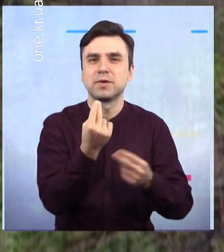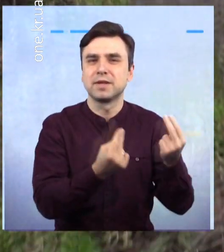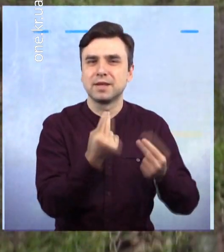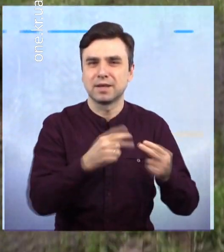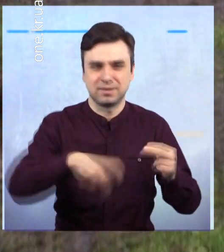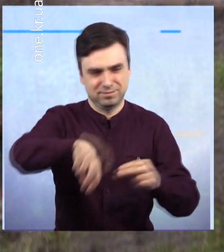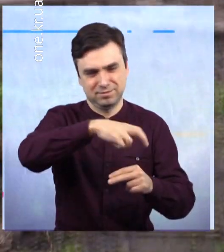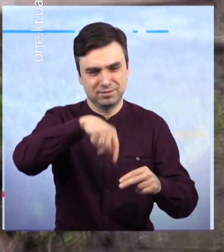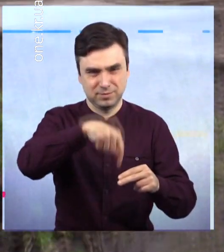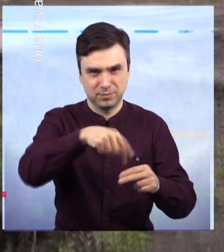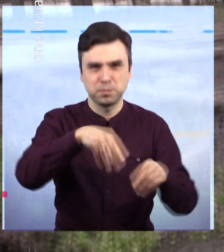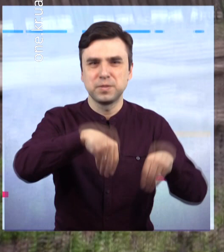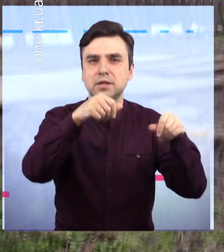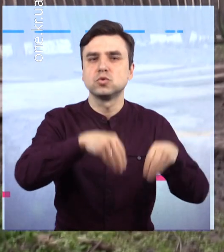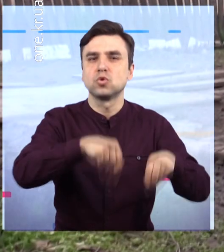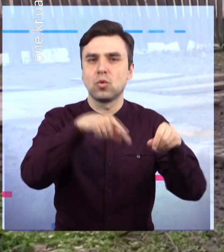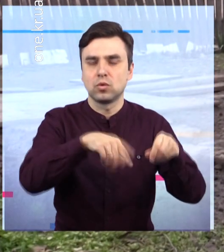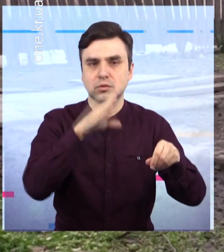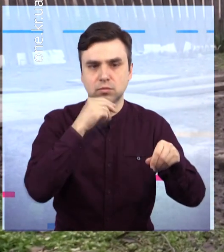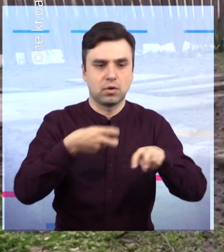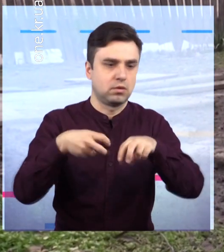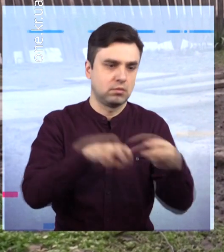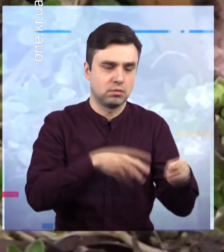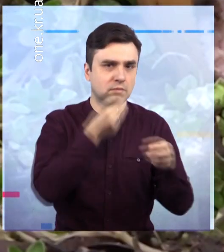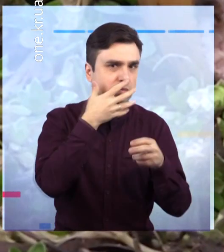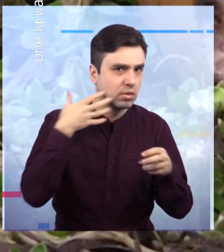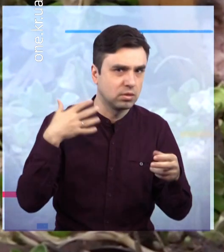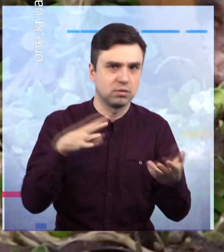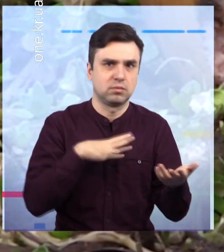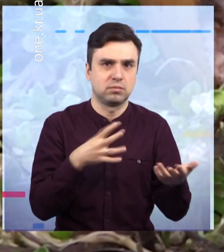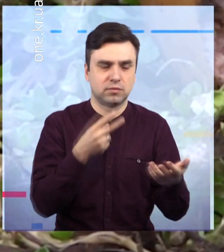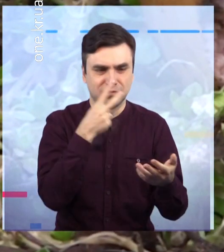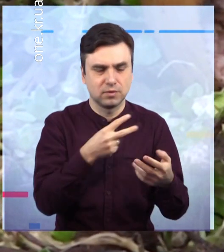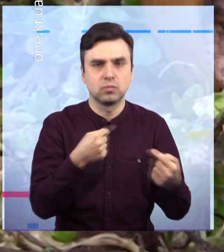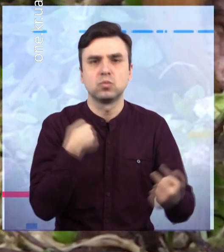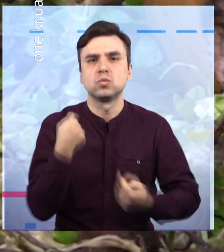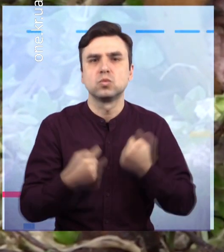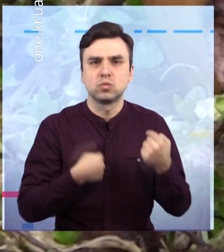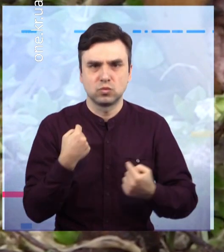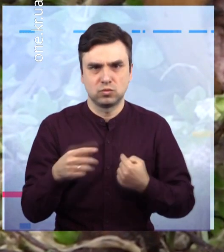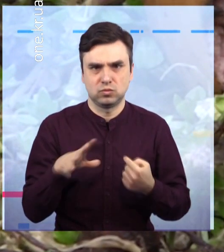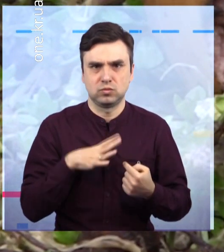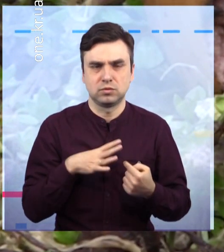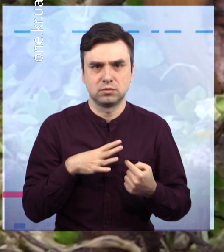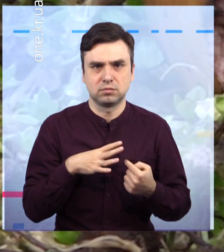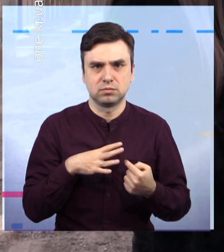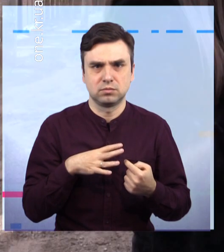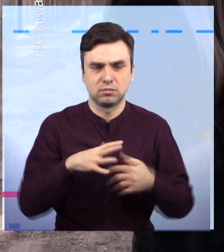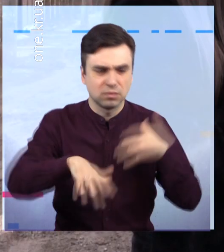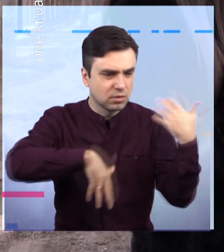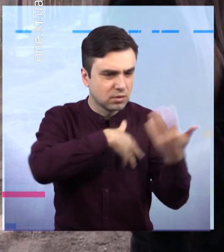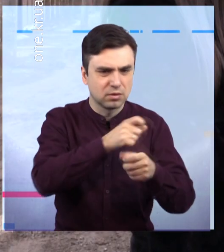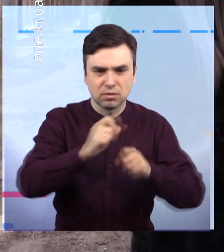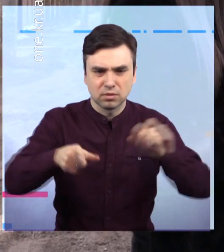разом із мамою, повертаючись з лікарні, побачив свого чотирилапого друга мертвим у своїй же пісочниці. Вона лежала возле